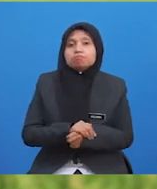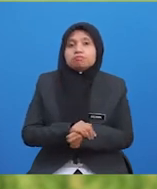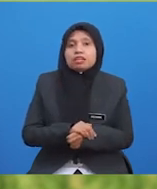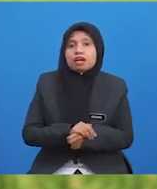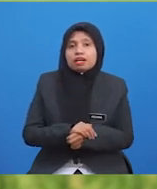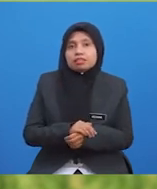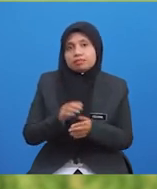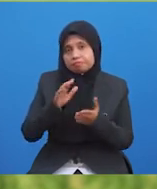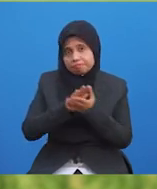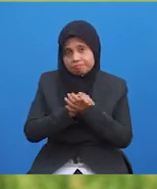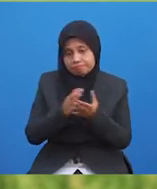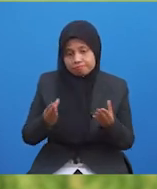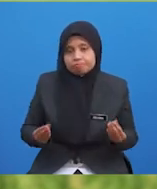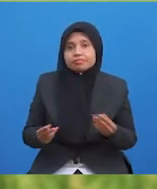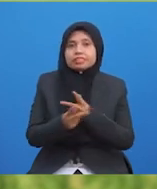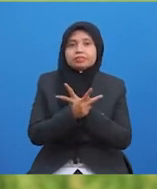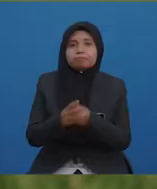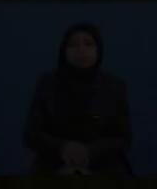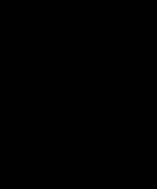datang. Sekian, terima kasih.